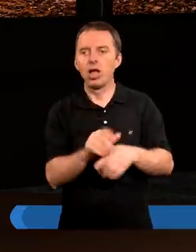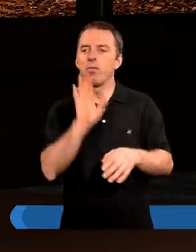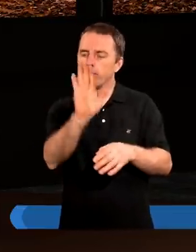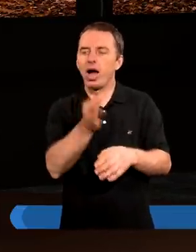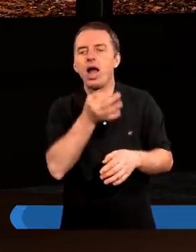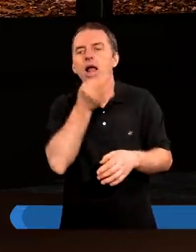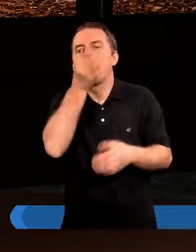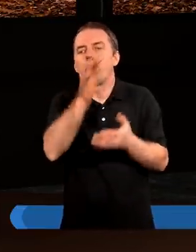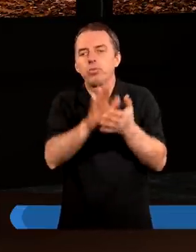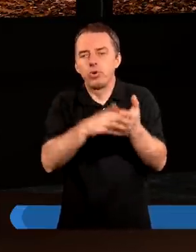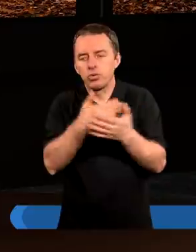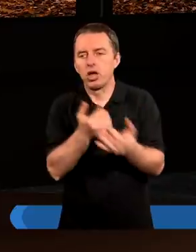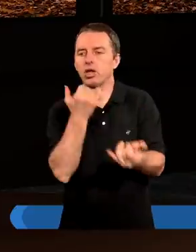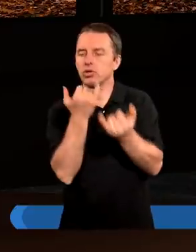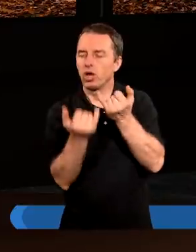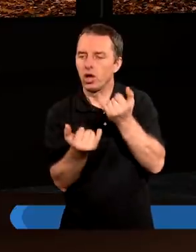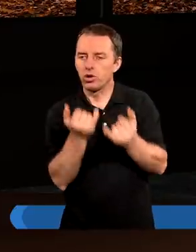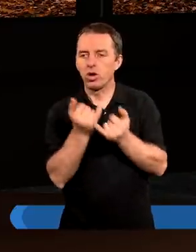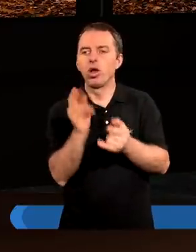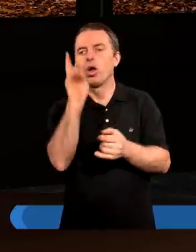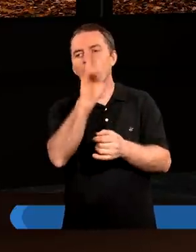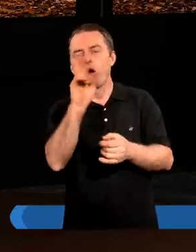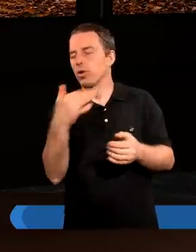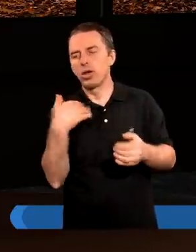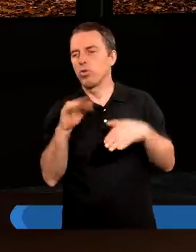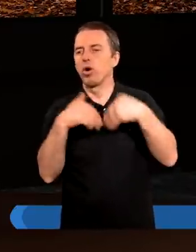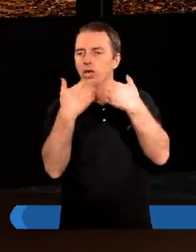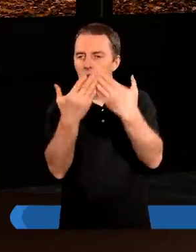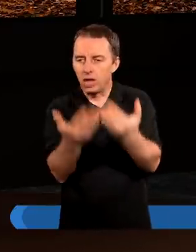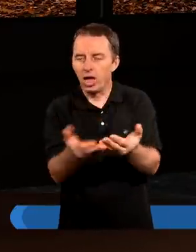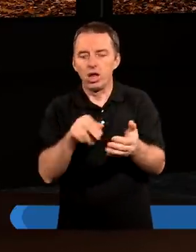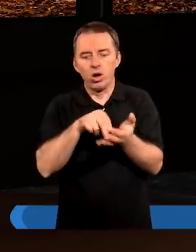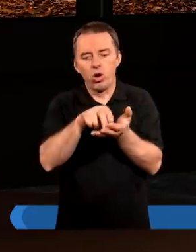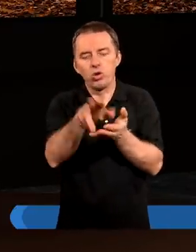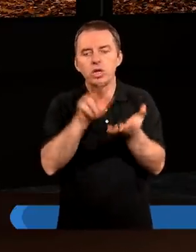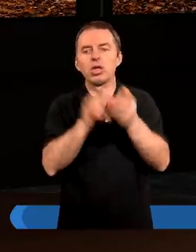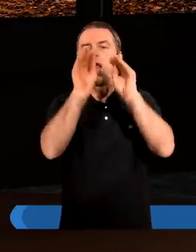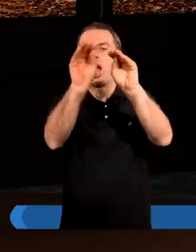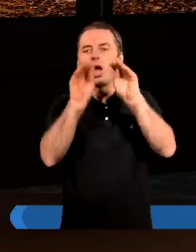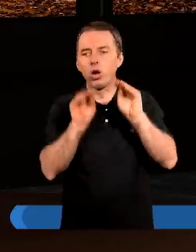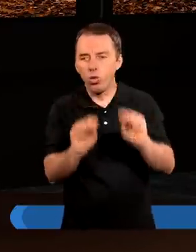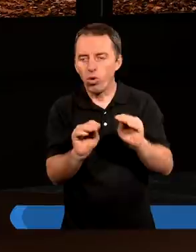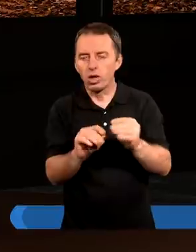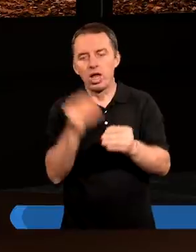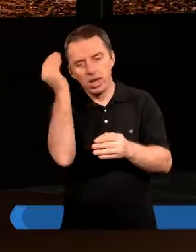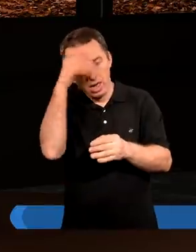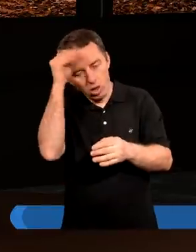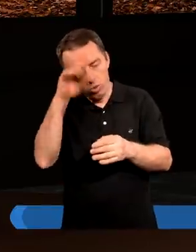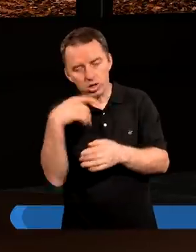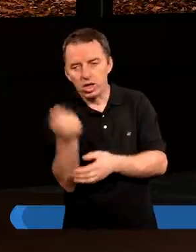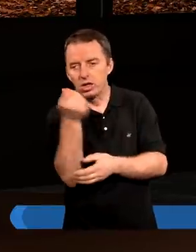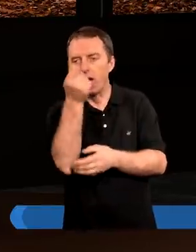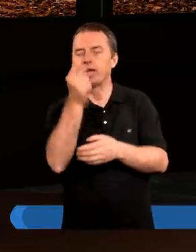lepszy przykład dam. Jeżeli komuś nie było dane, chodzi na kurs nauki jazdy,